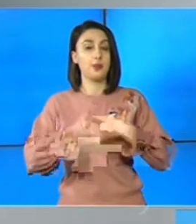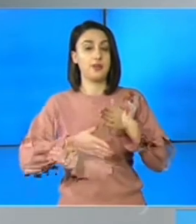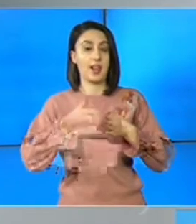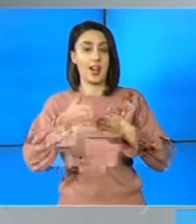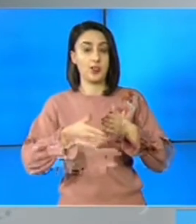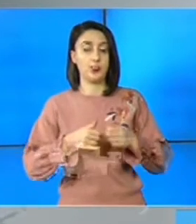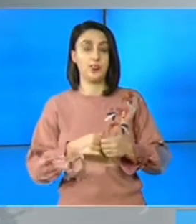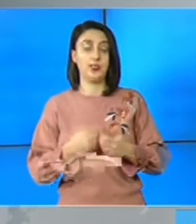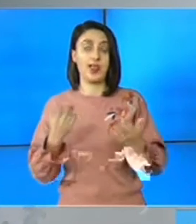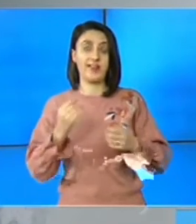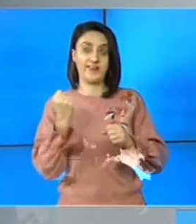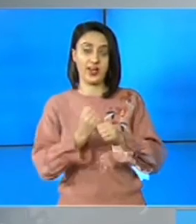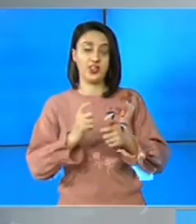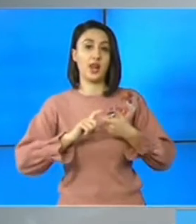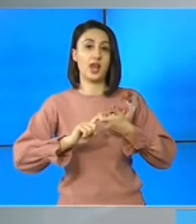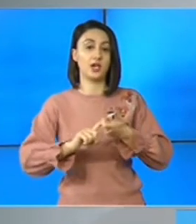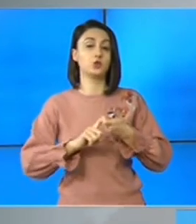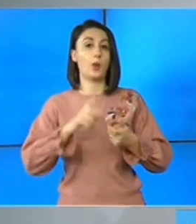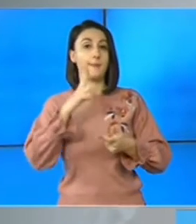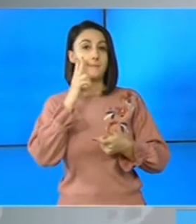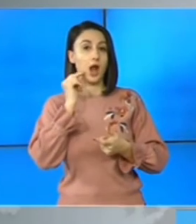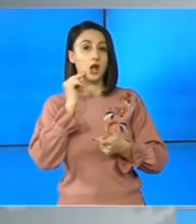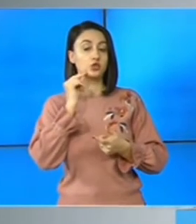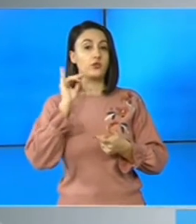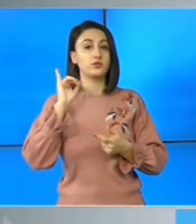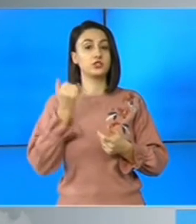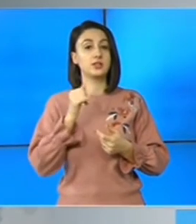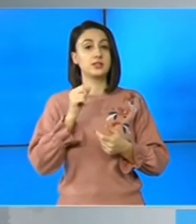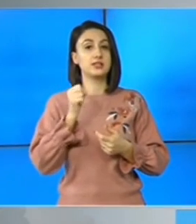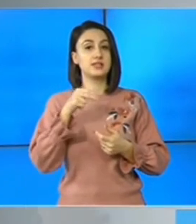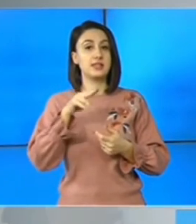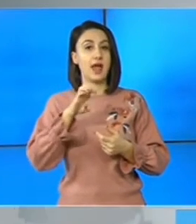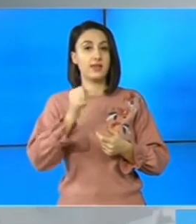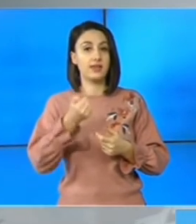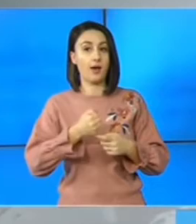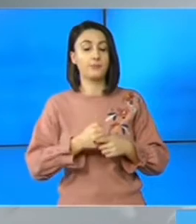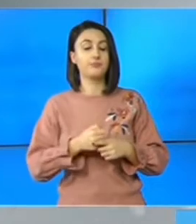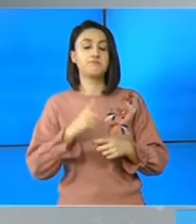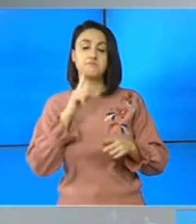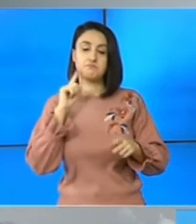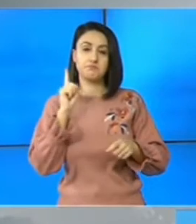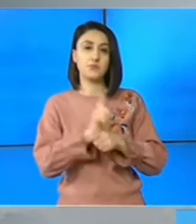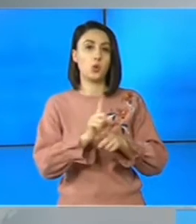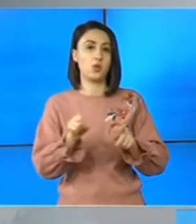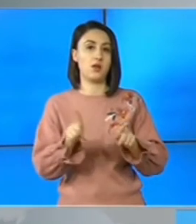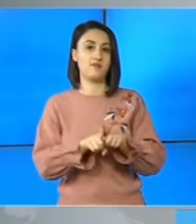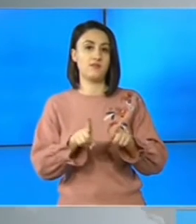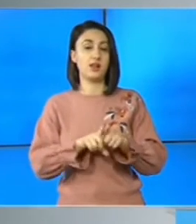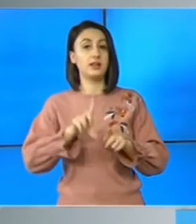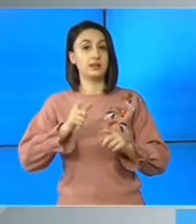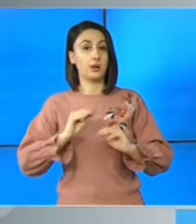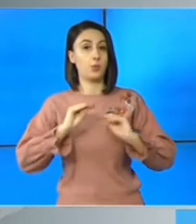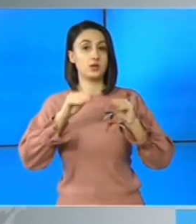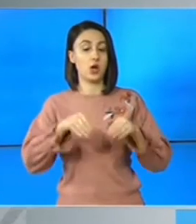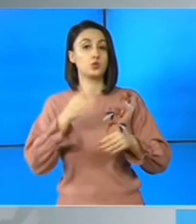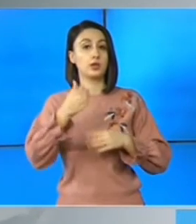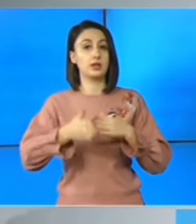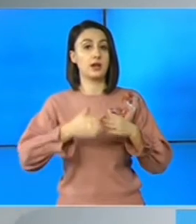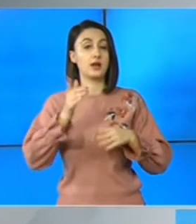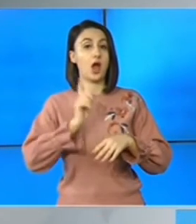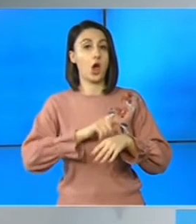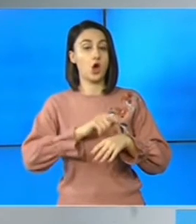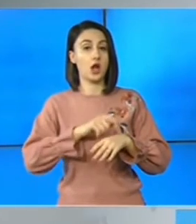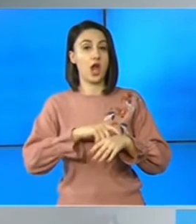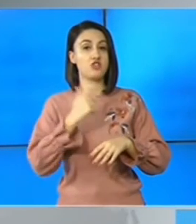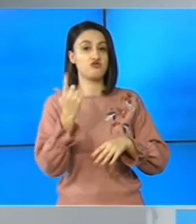care face legătura între Brașov și Sinaia, tot așa ar fi trebuit să ajungă în gară la